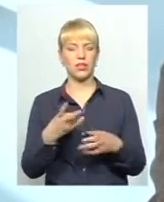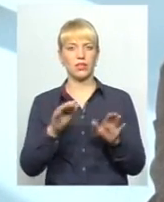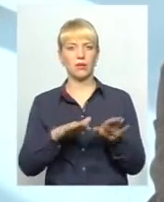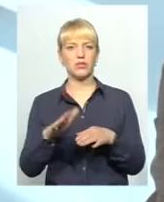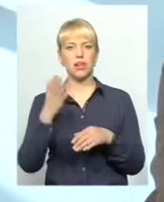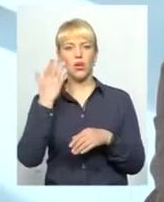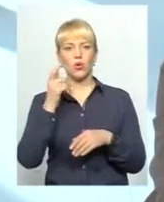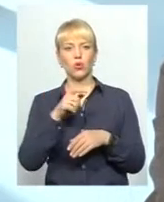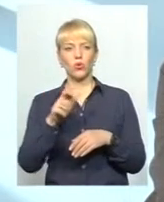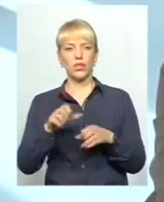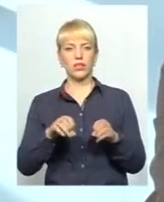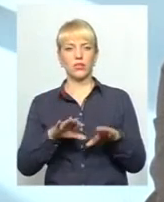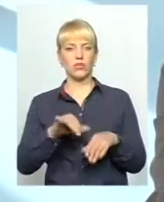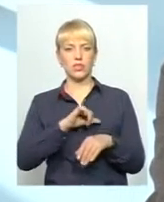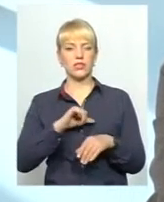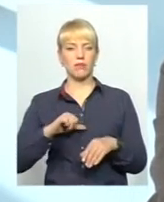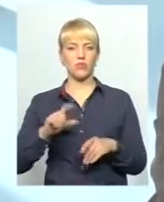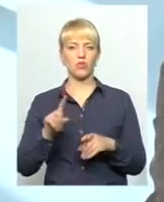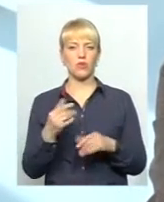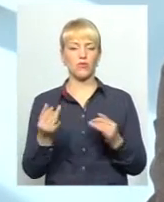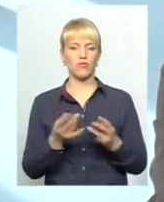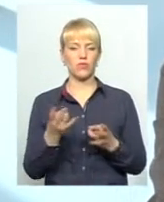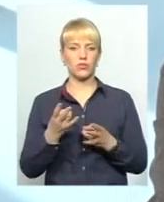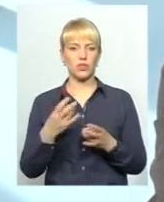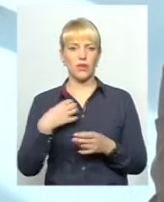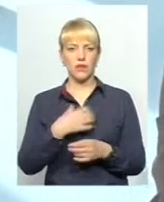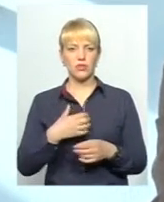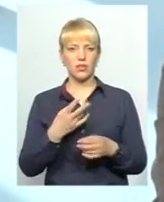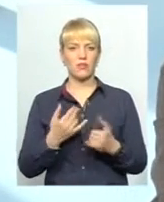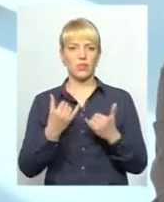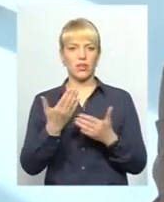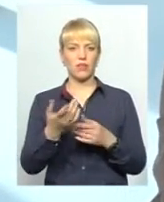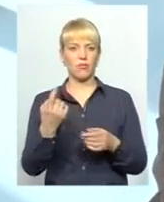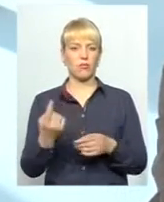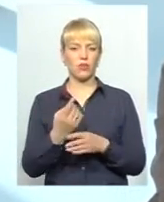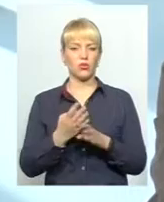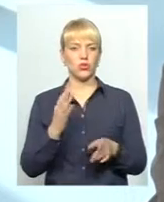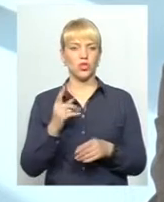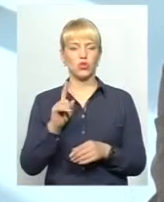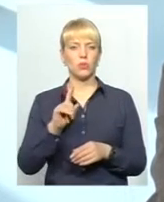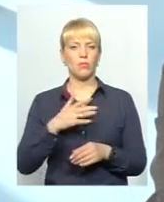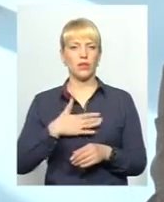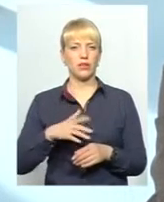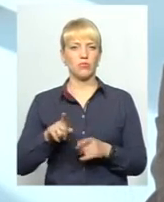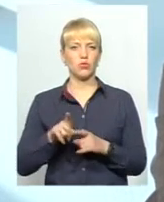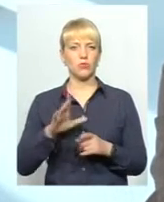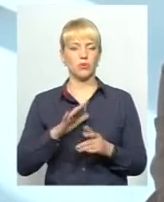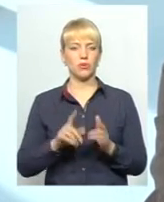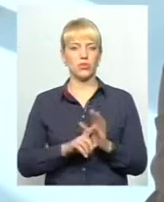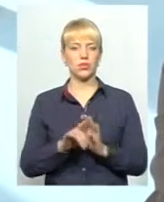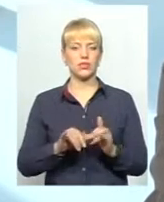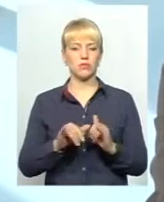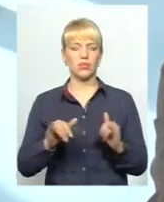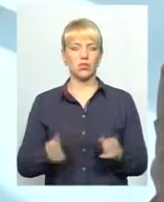вирішувати, що потрібно для їхнього міста в першу чергу, звичайно, що найприємніше, почала збільшуватися кількість